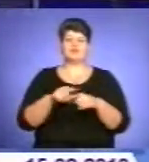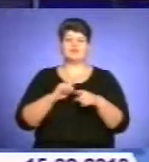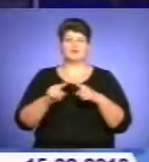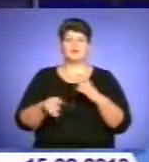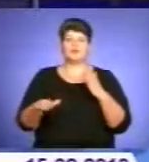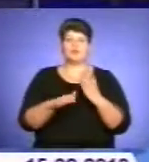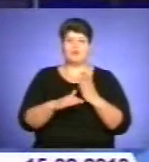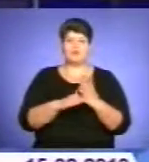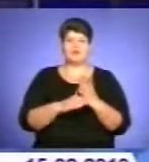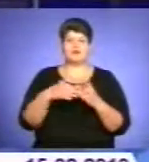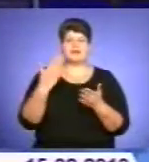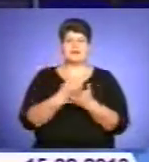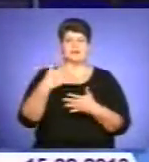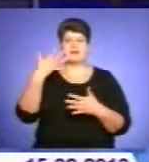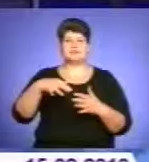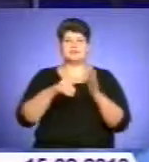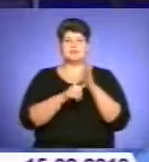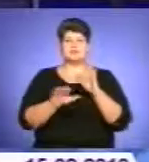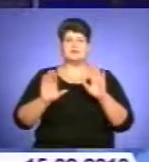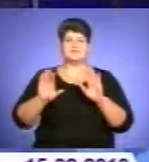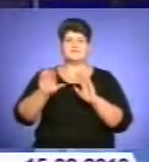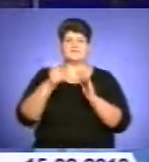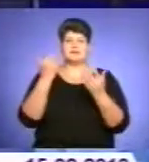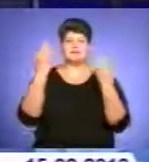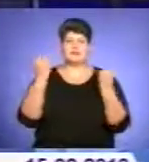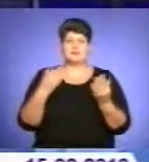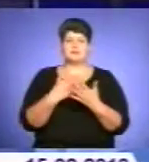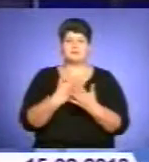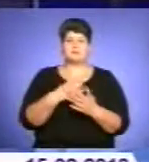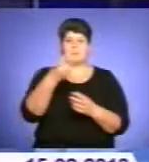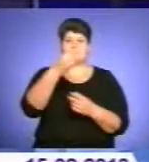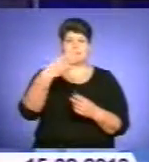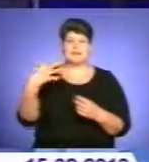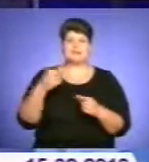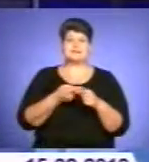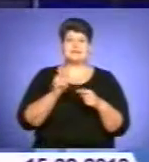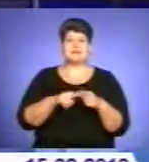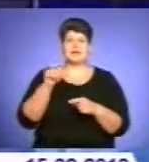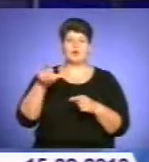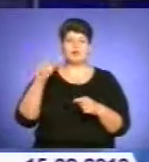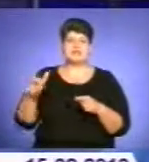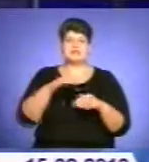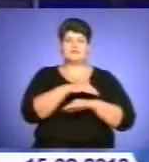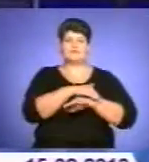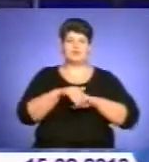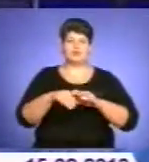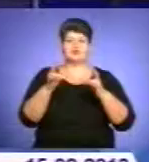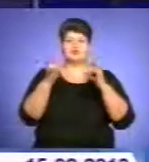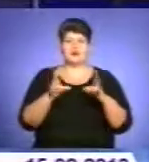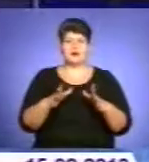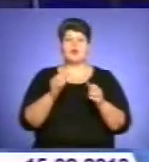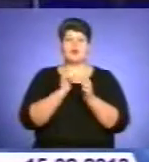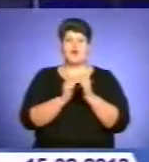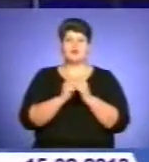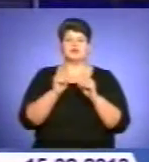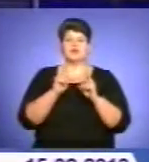сягає 50-60 викликів на день. Серед них близько 15 пацієнтів з вуличними травмами. Однак кожен, хто